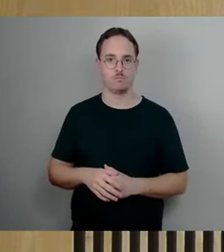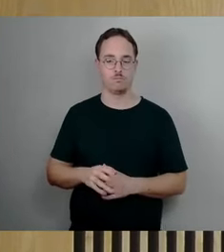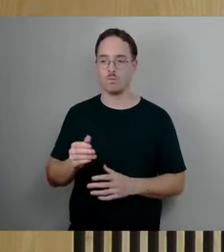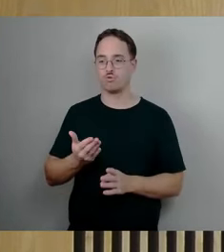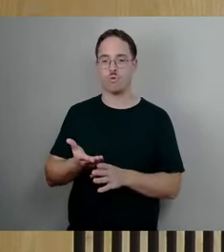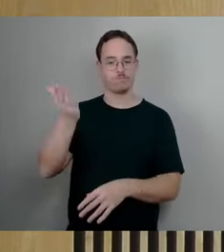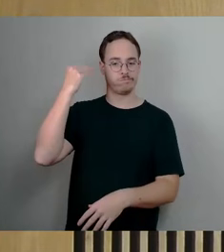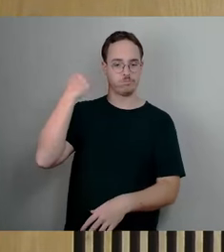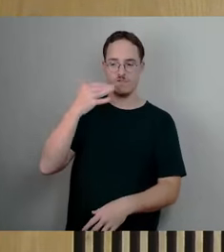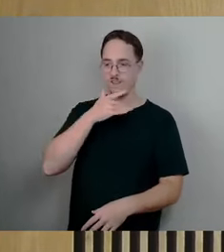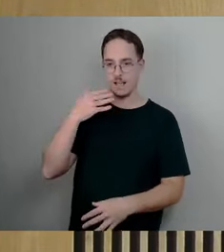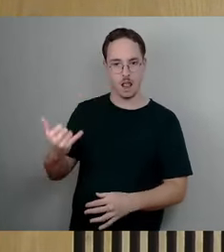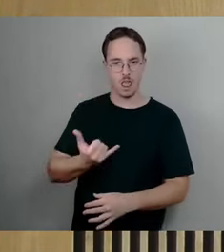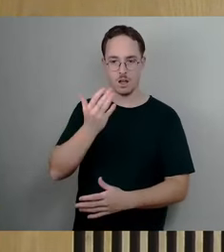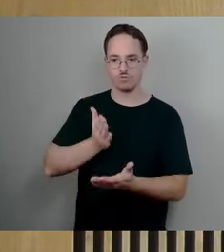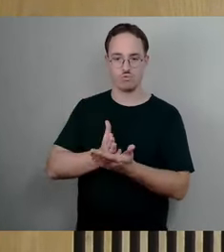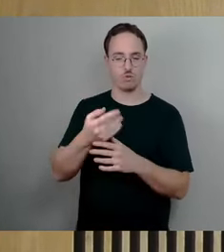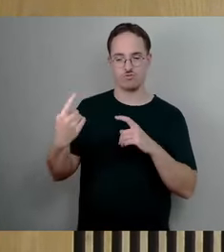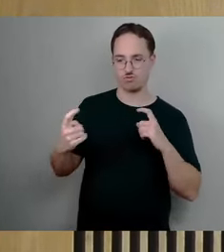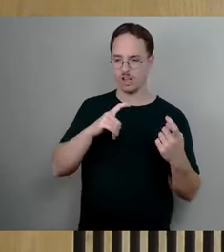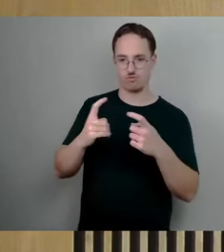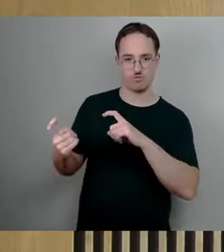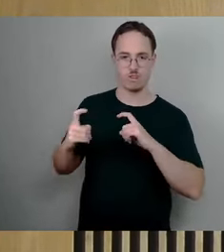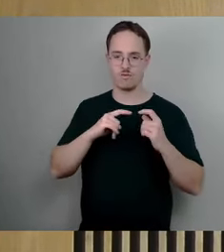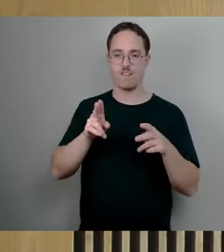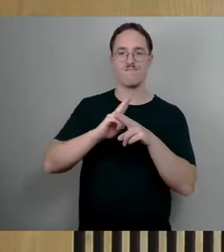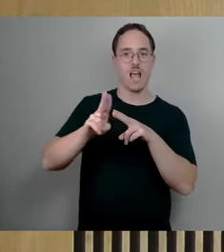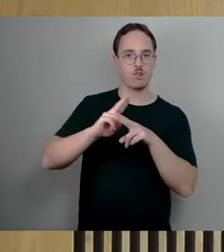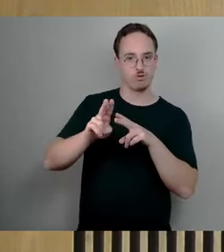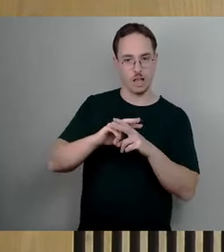gab es einen großen Streit, aber das kam jetzt mal wirklich völlig neu.